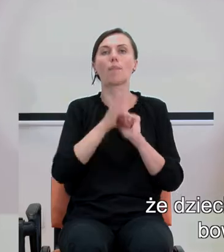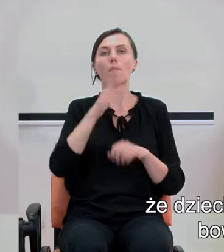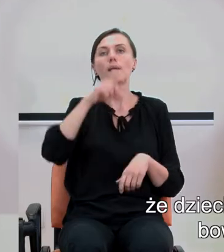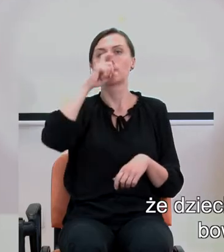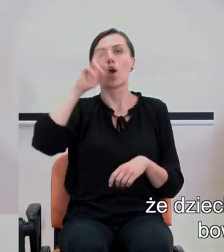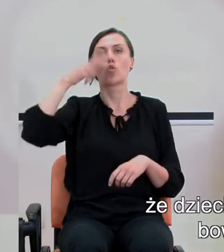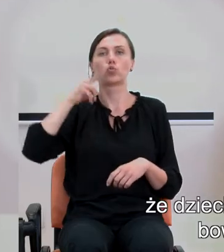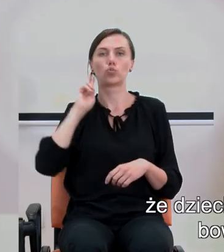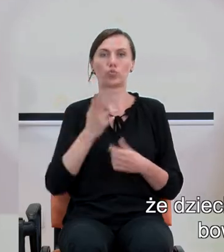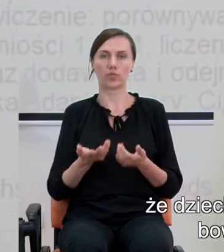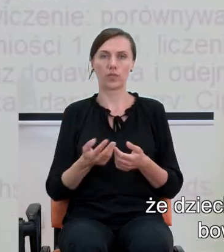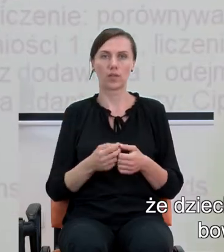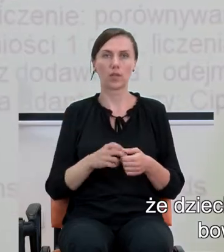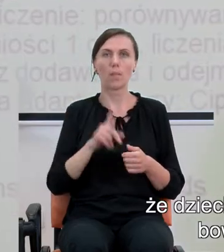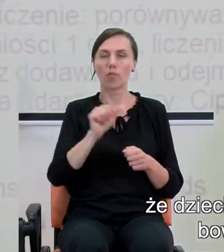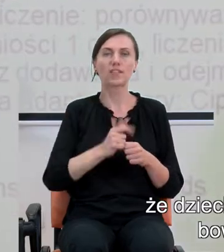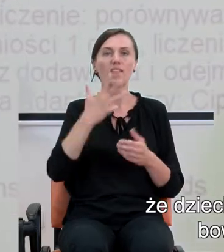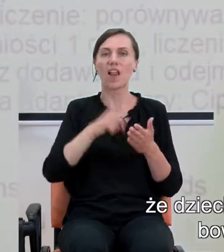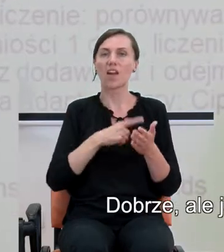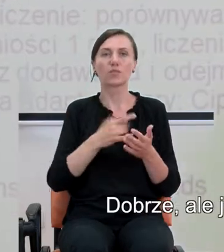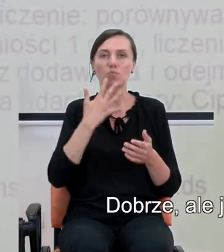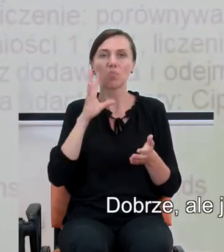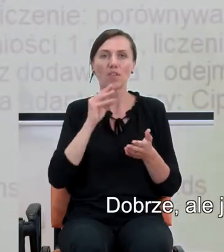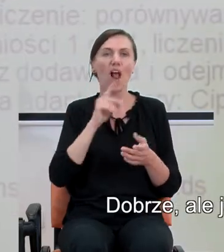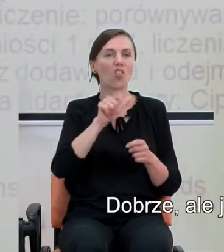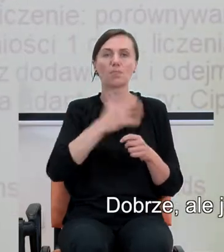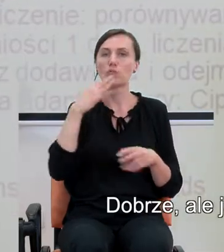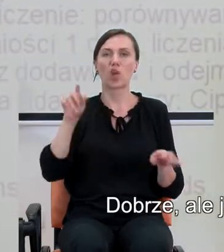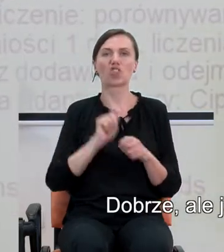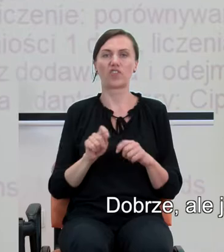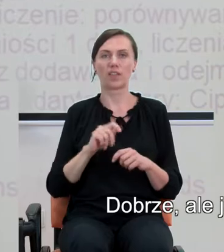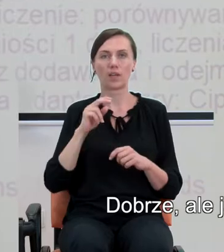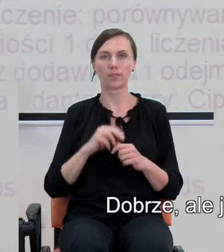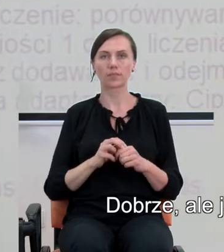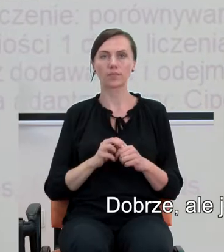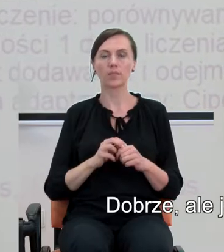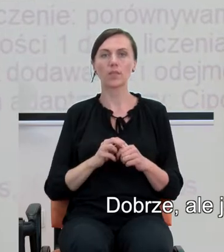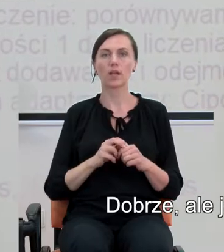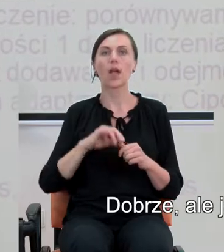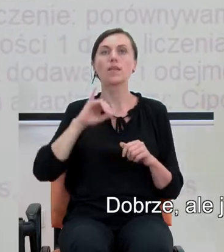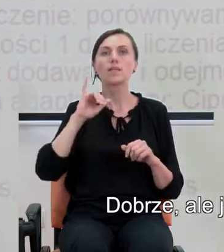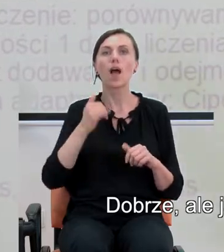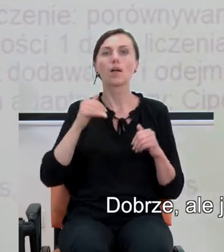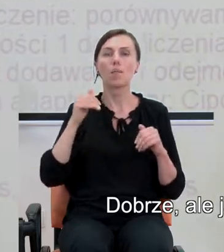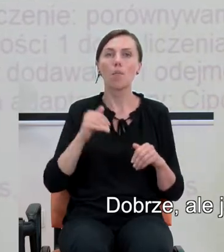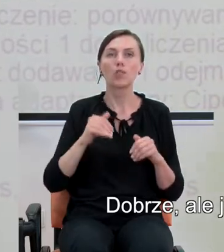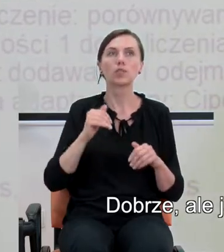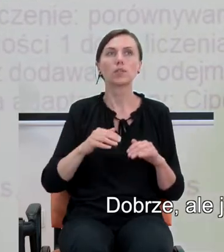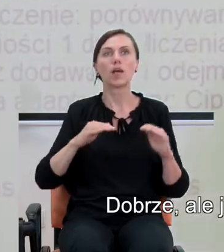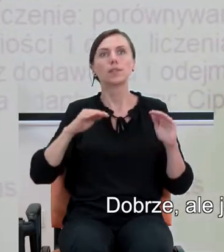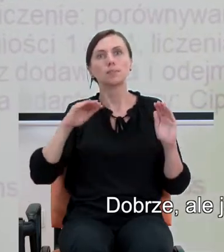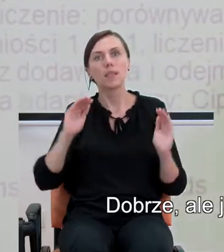rodziców, bowiem jest to wielokrotnie krzywdzące. No dobra, ale jak można starać się poskromić tą